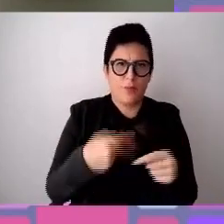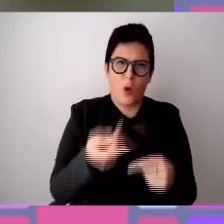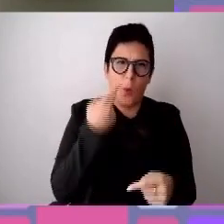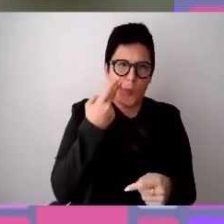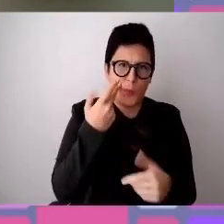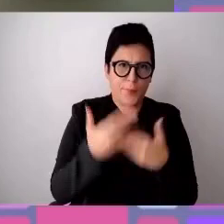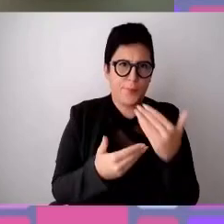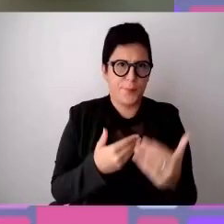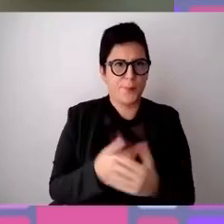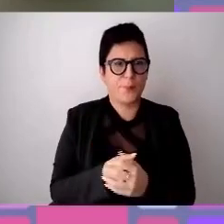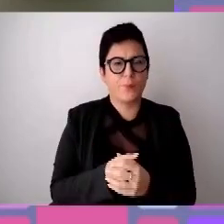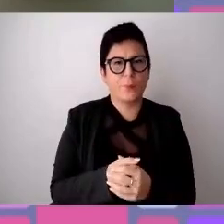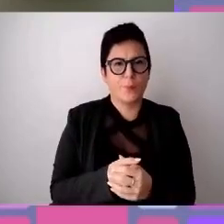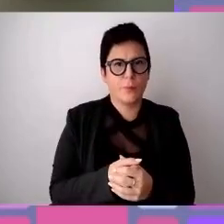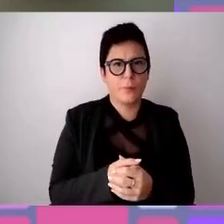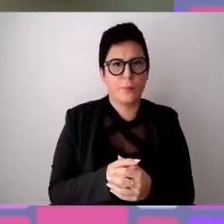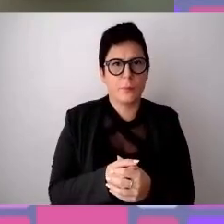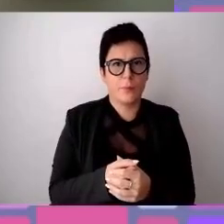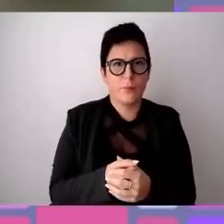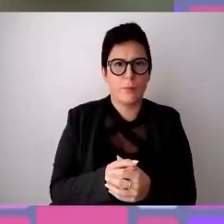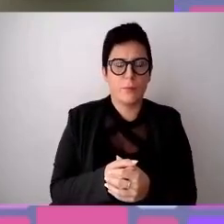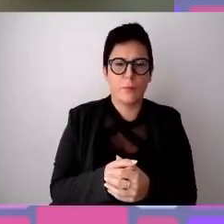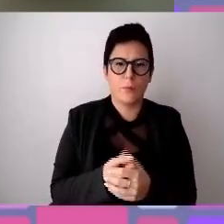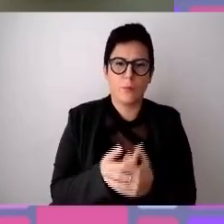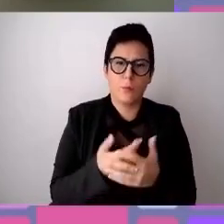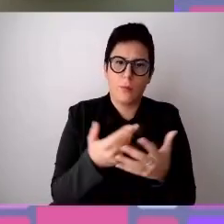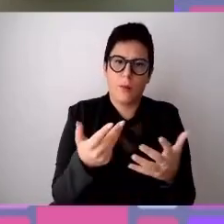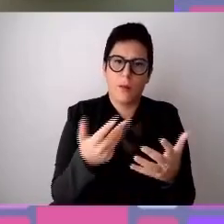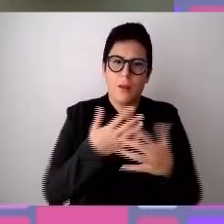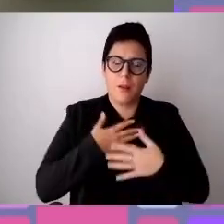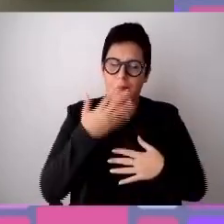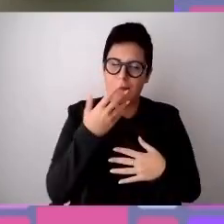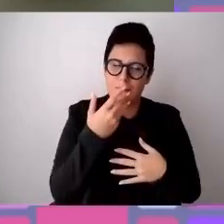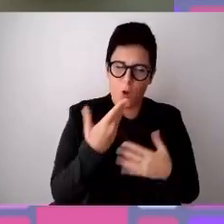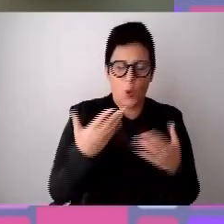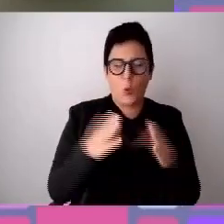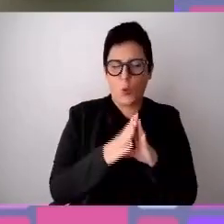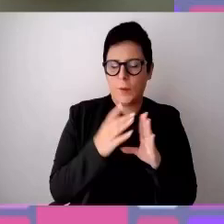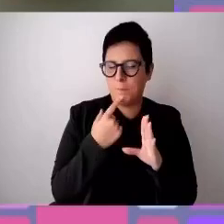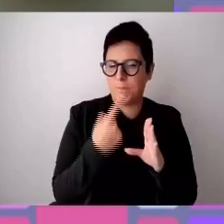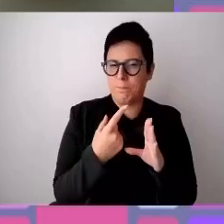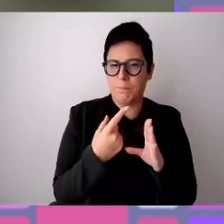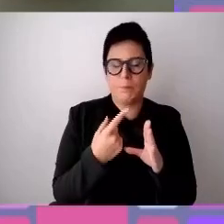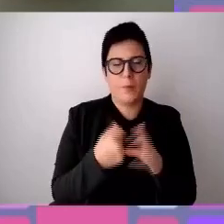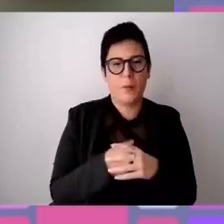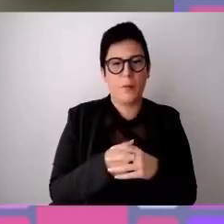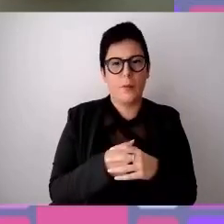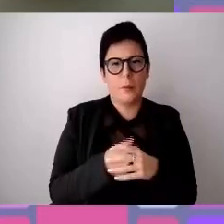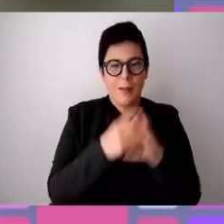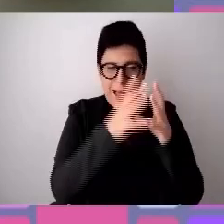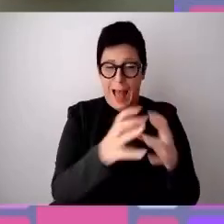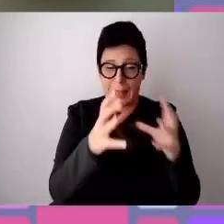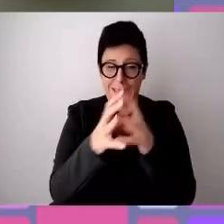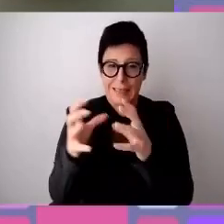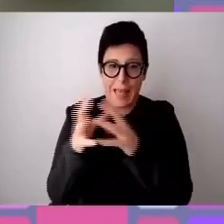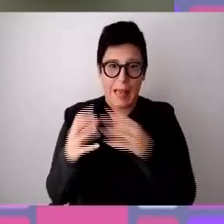quindi concludo questo intervento semplicemente invitando le aziende che